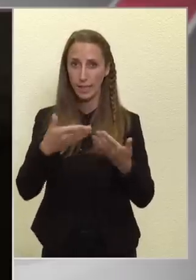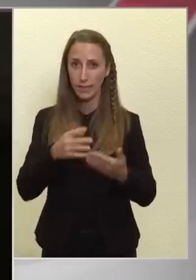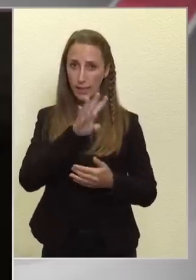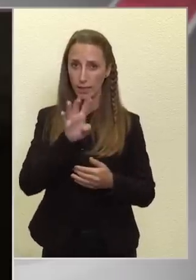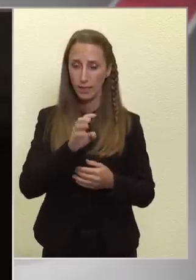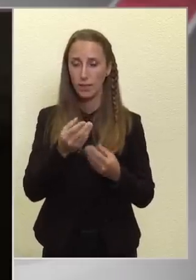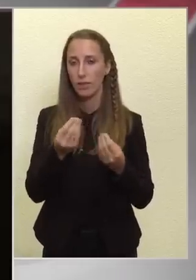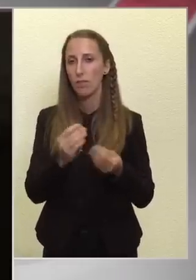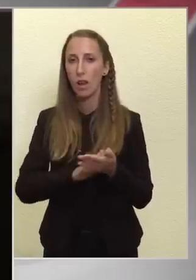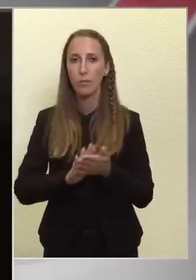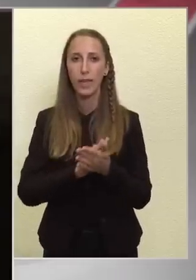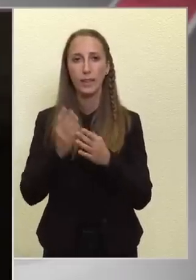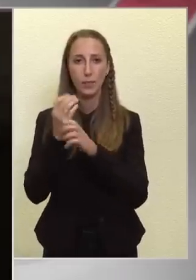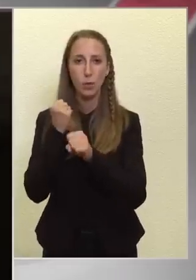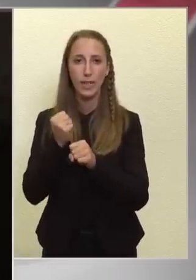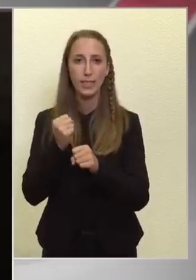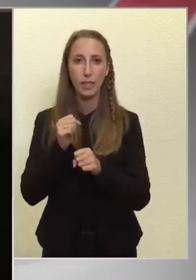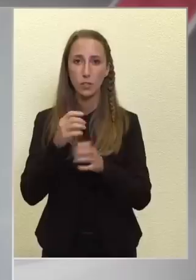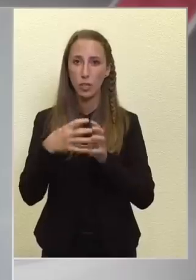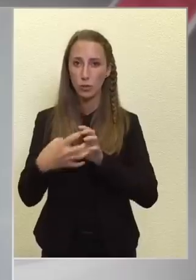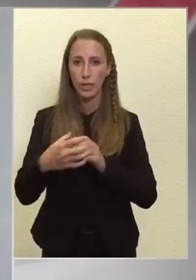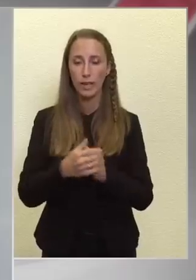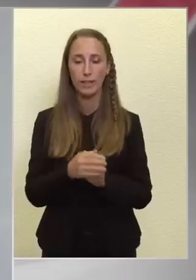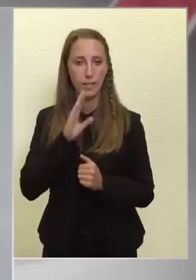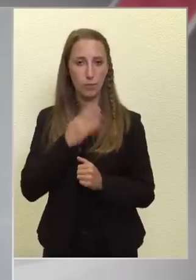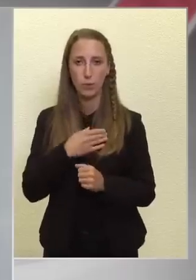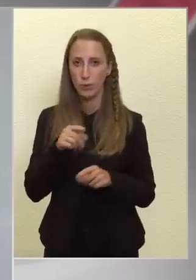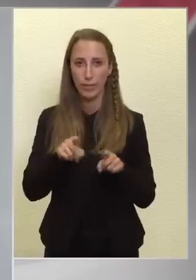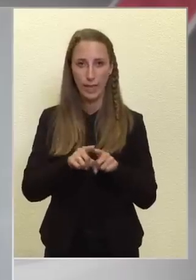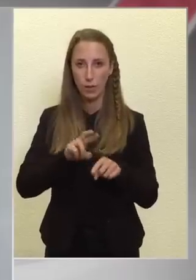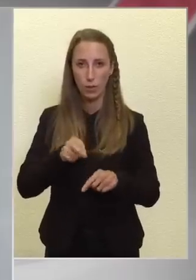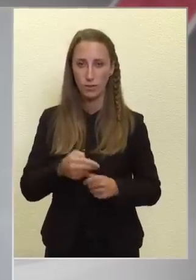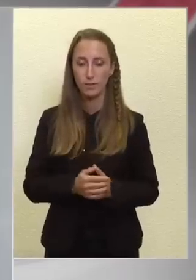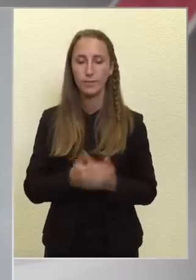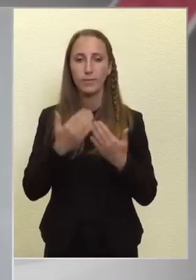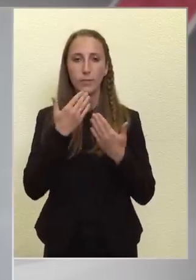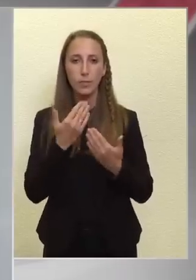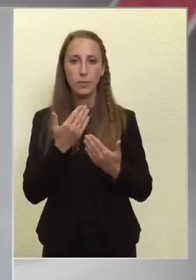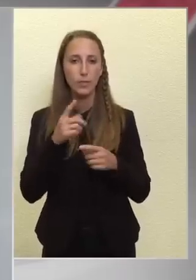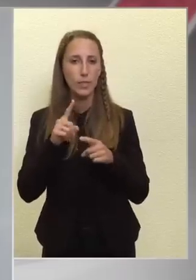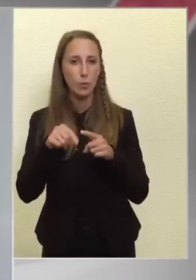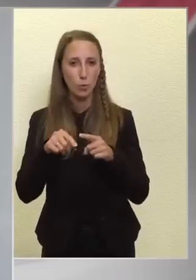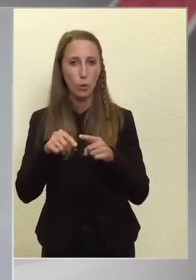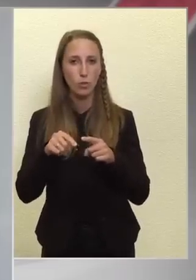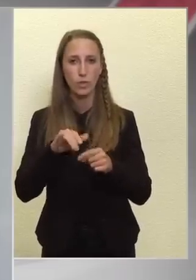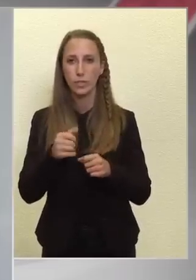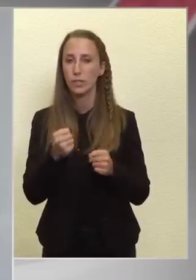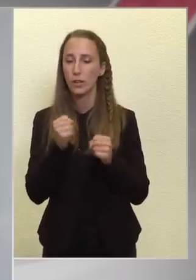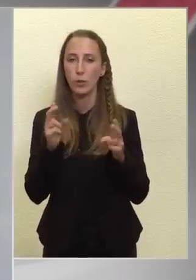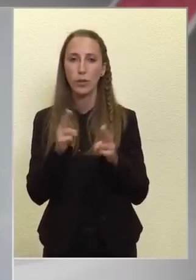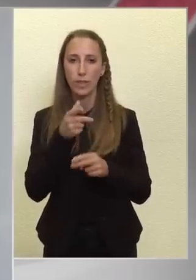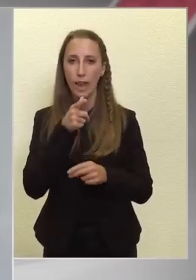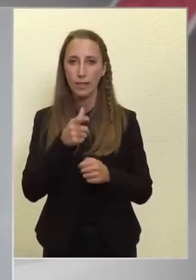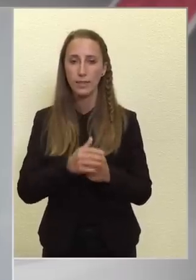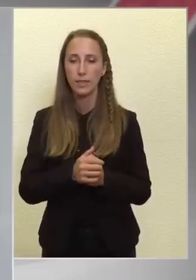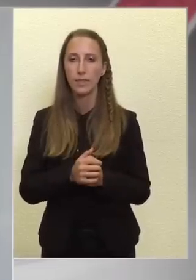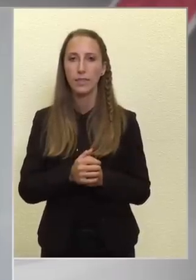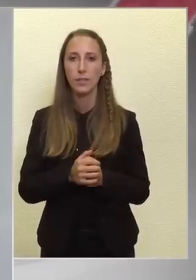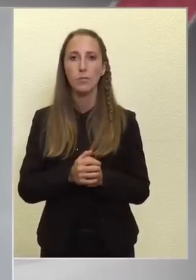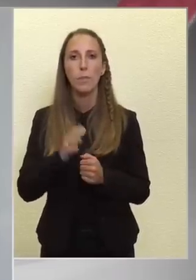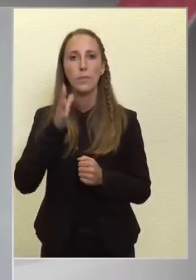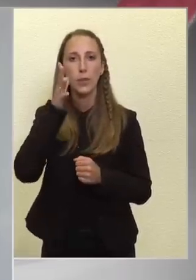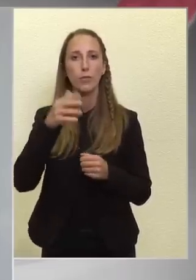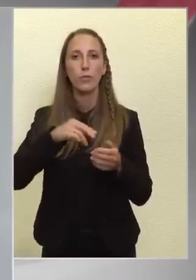valamilyen diplomáciai csatornán? Nem tudok ilyenről. Köszönöm, és egy utolsó, és ez nagyon rövid lesz. A